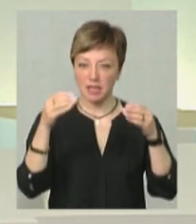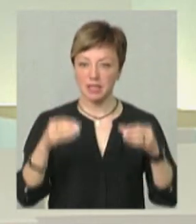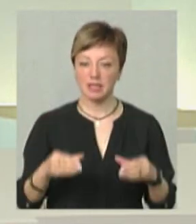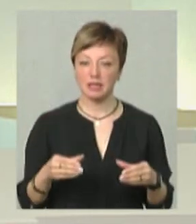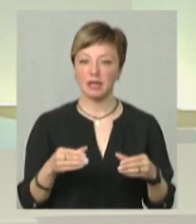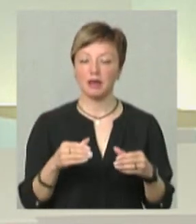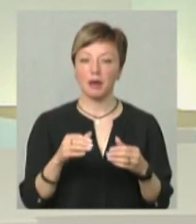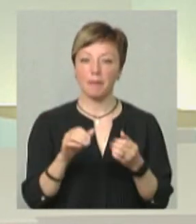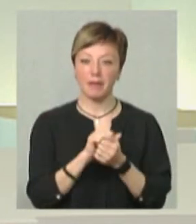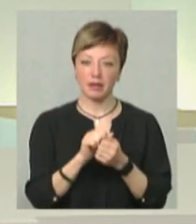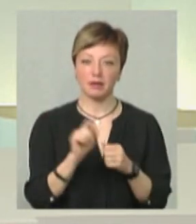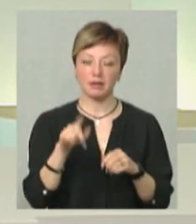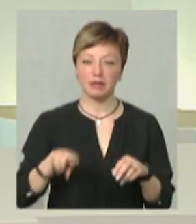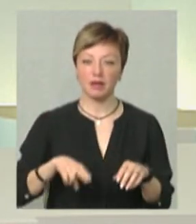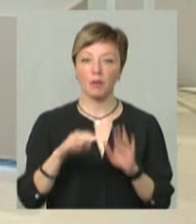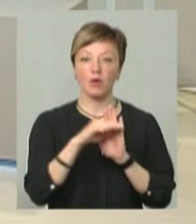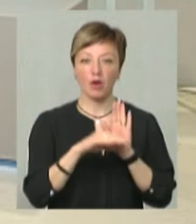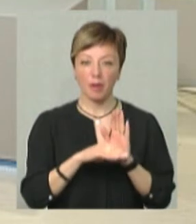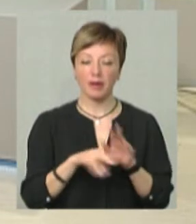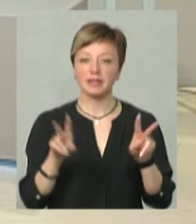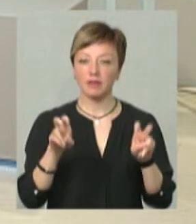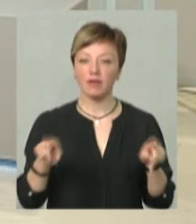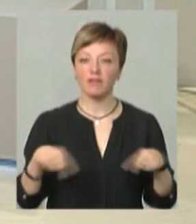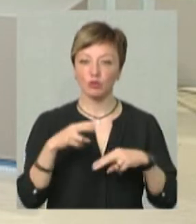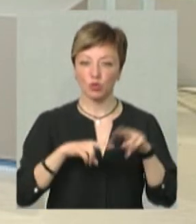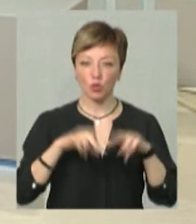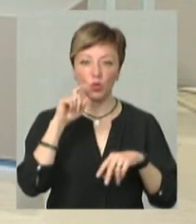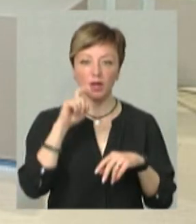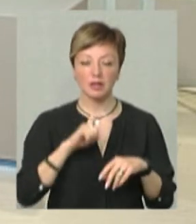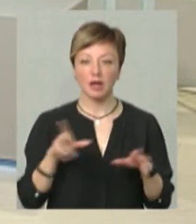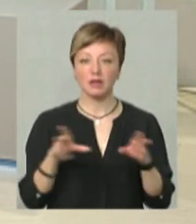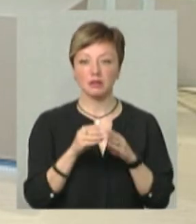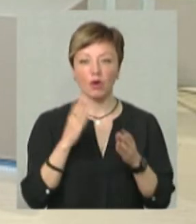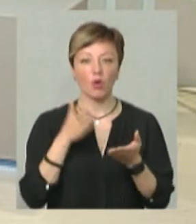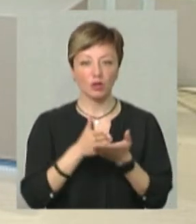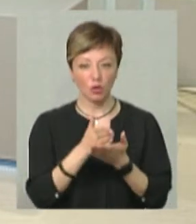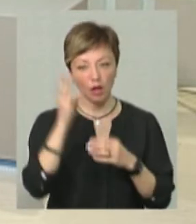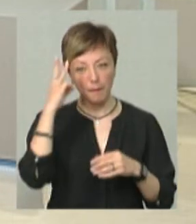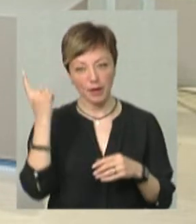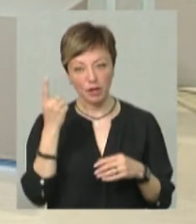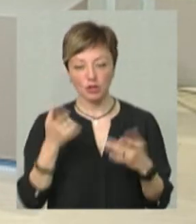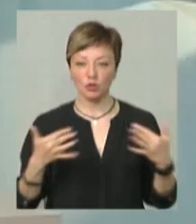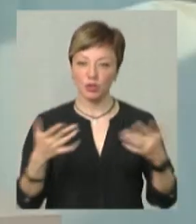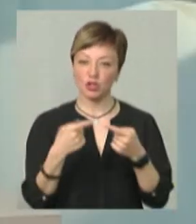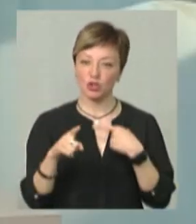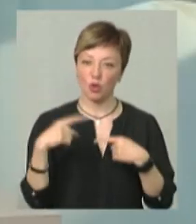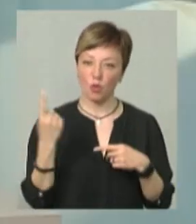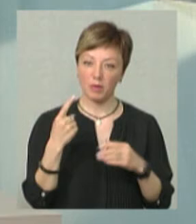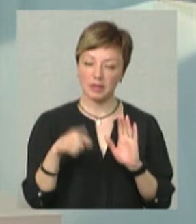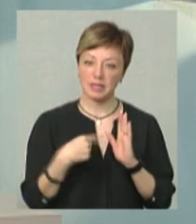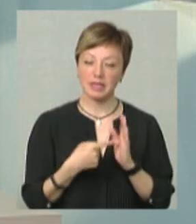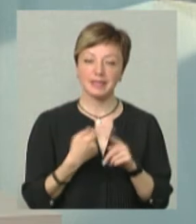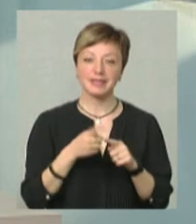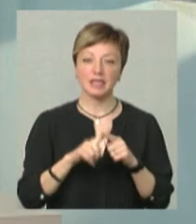Пан директор більше про це може розказати. називається «Відбудуємо Україну разом». Чи орієнтована вона на Хмельниччину, чи охоплює інші області? Власне